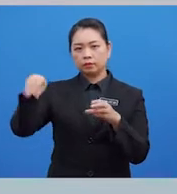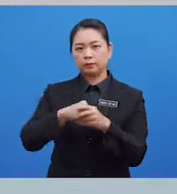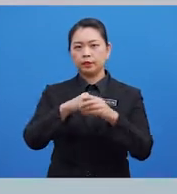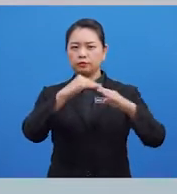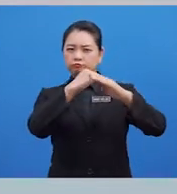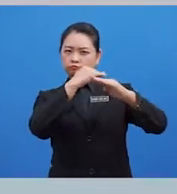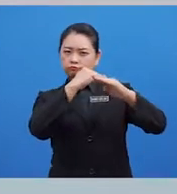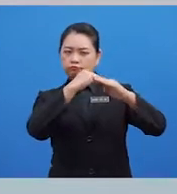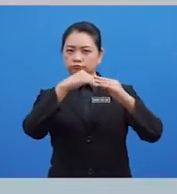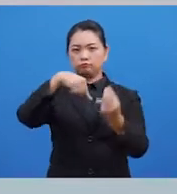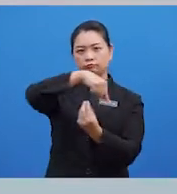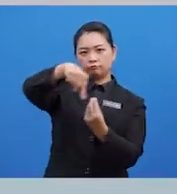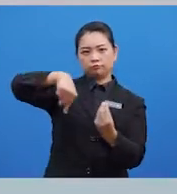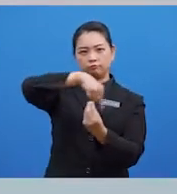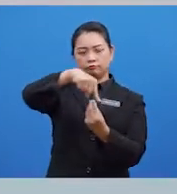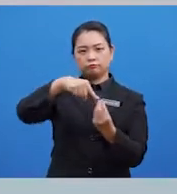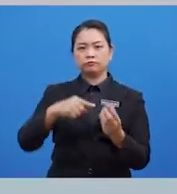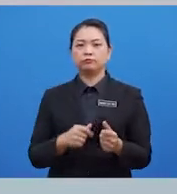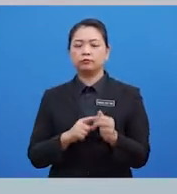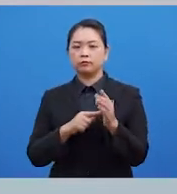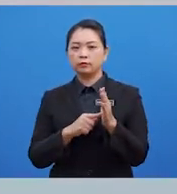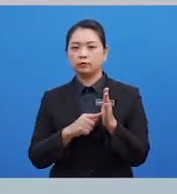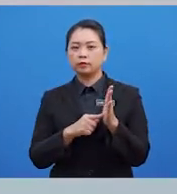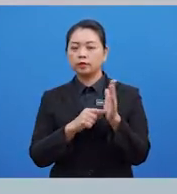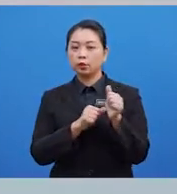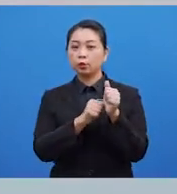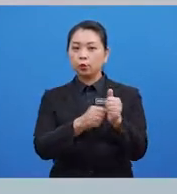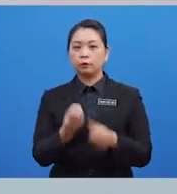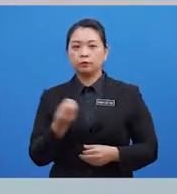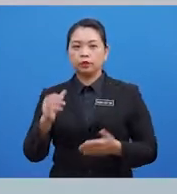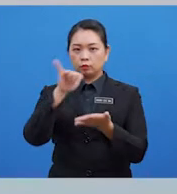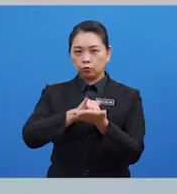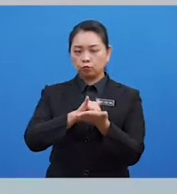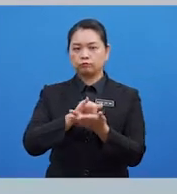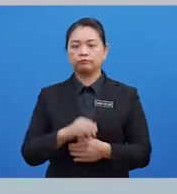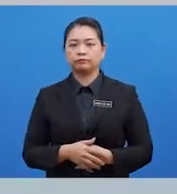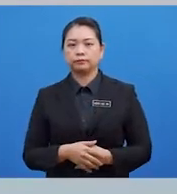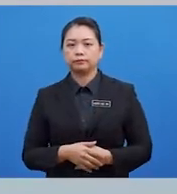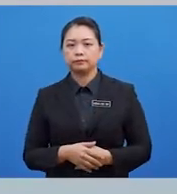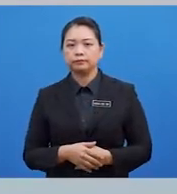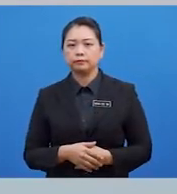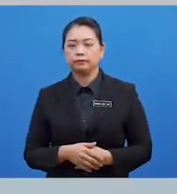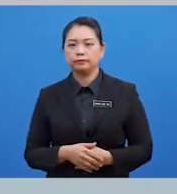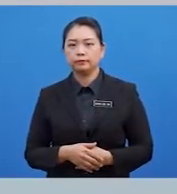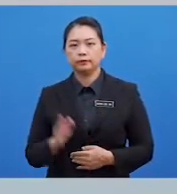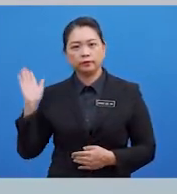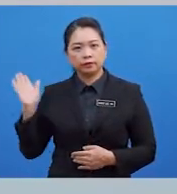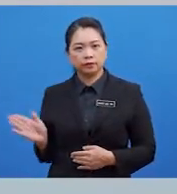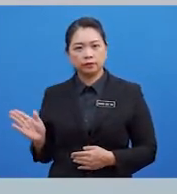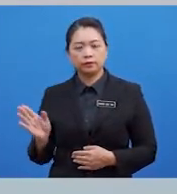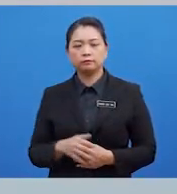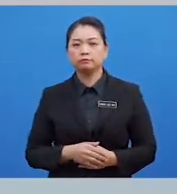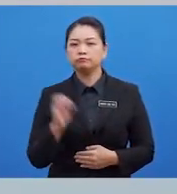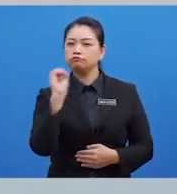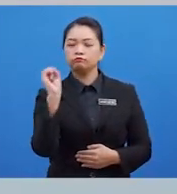Persekitaran Merujuk Kepada Objek Tertentu Dalam Satu Jenis Permainan Dalam Kemahiran Bertul